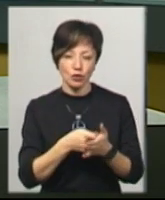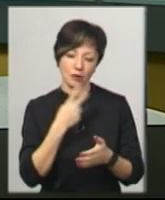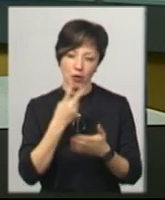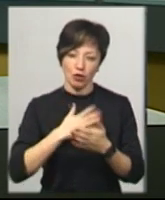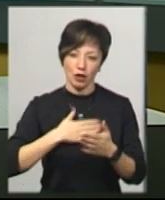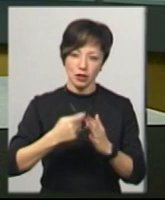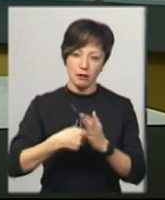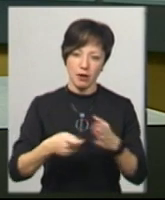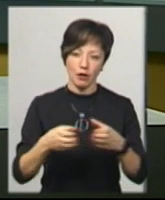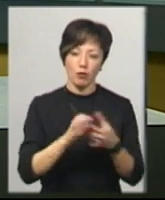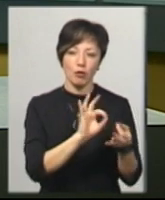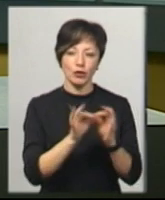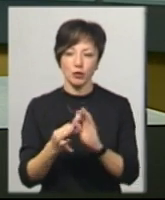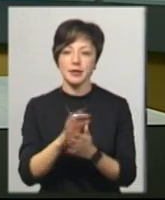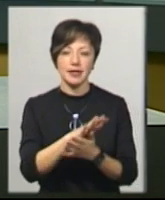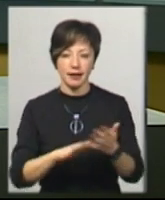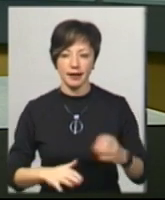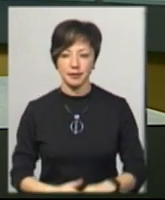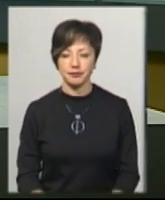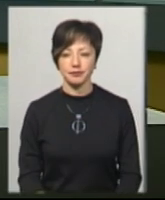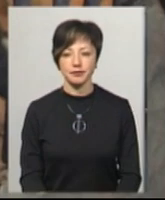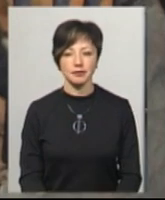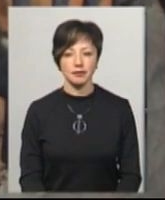наша знімальна група. Подробиці далі у сюжеті.